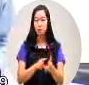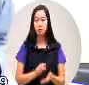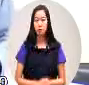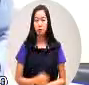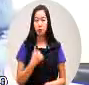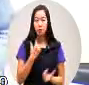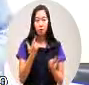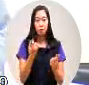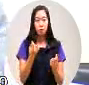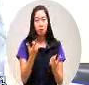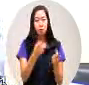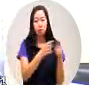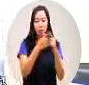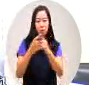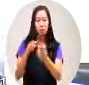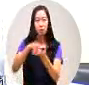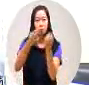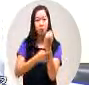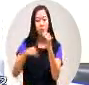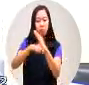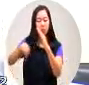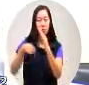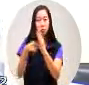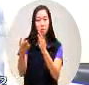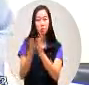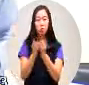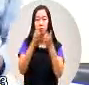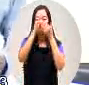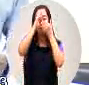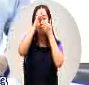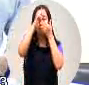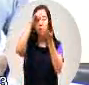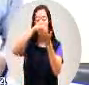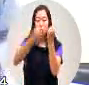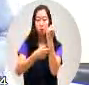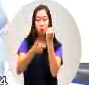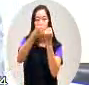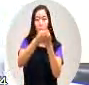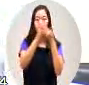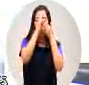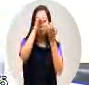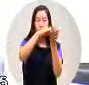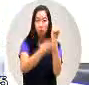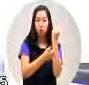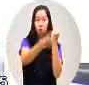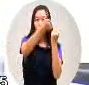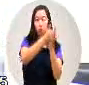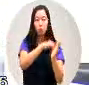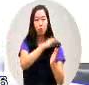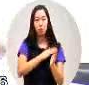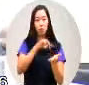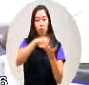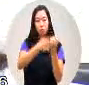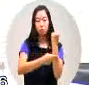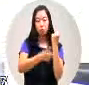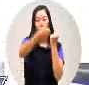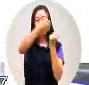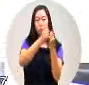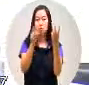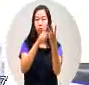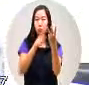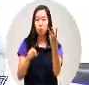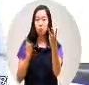我又到立法院请习智杰立委李坤泽立委邱志伟立委这个办